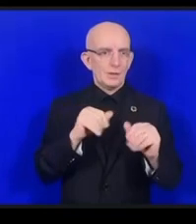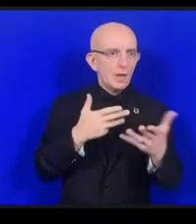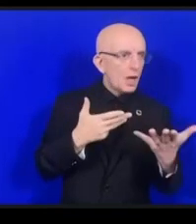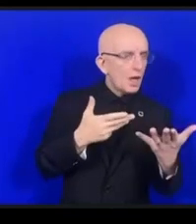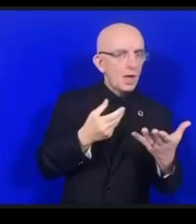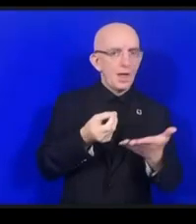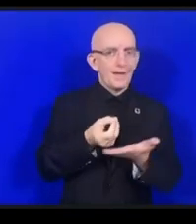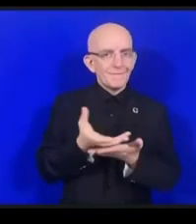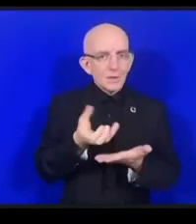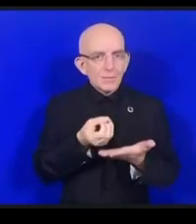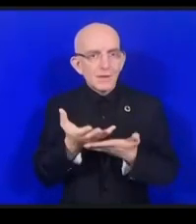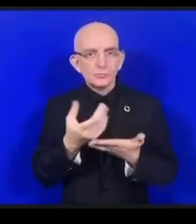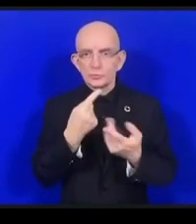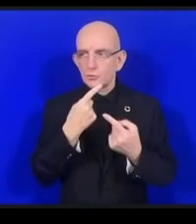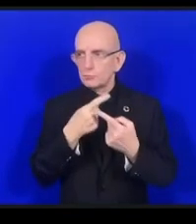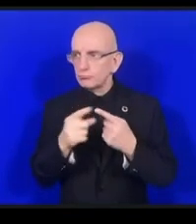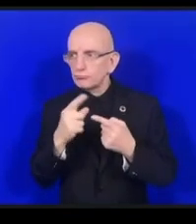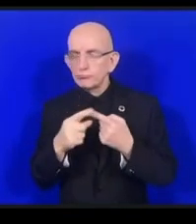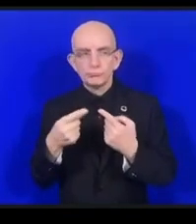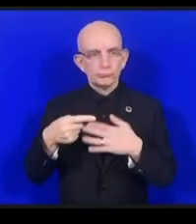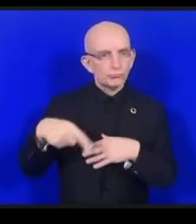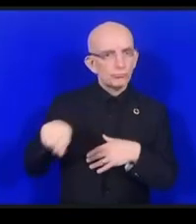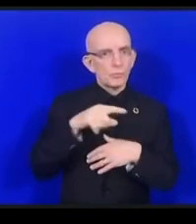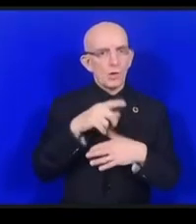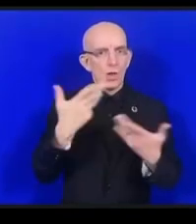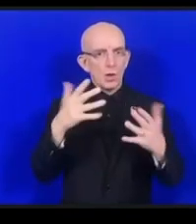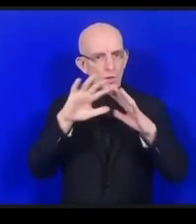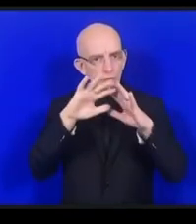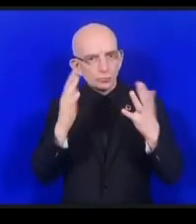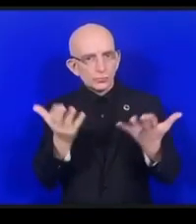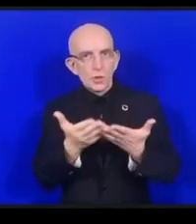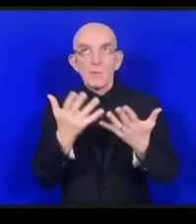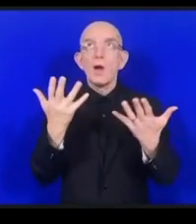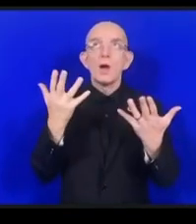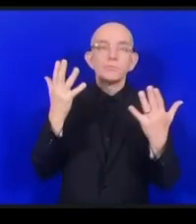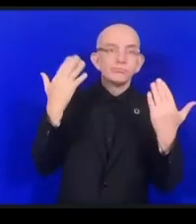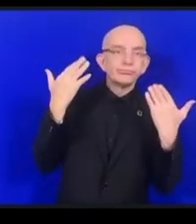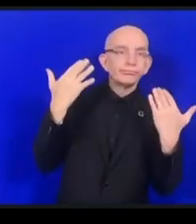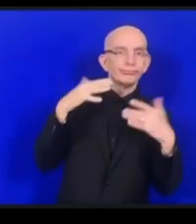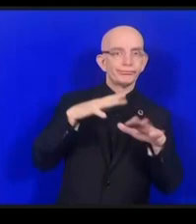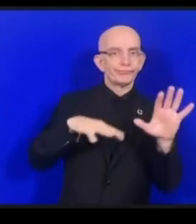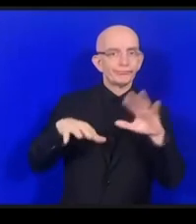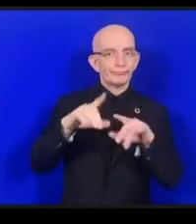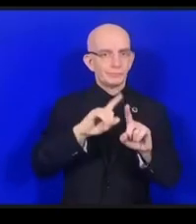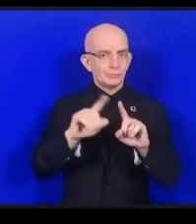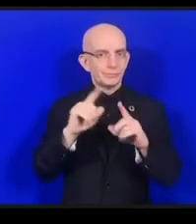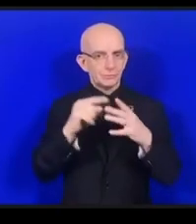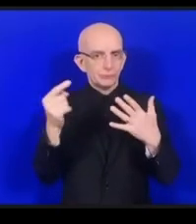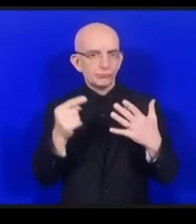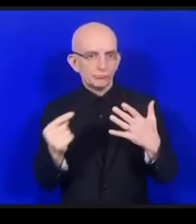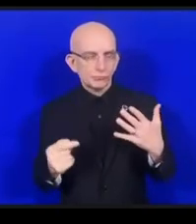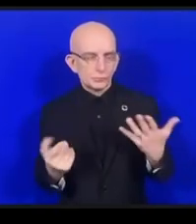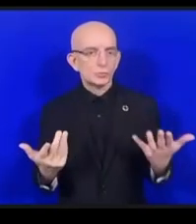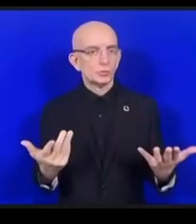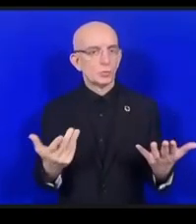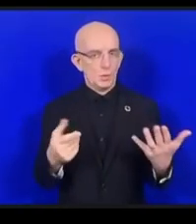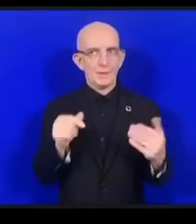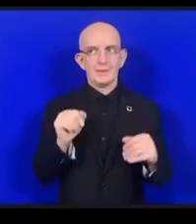グローバル問題に対してアクセスを得るということもインターネットを通して出ないとできないわけです